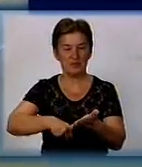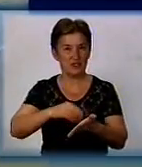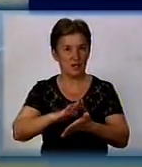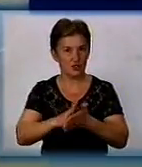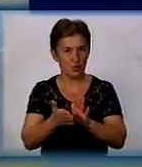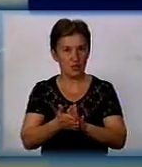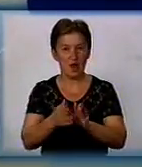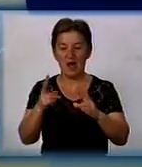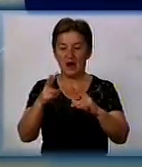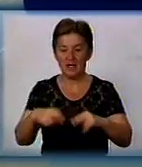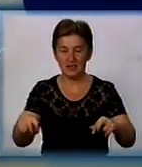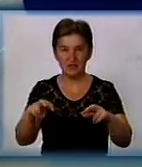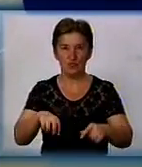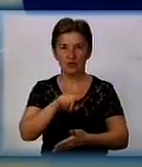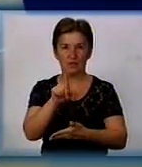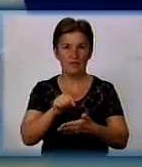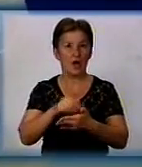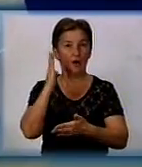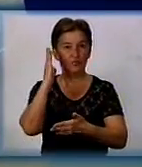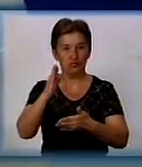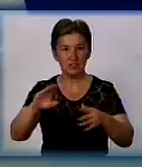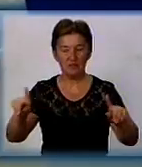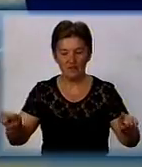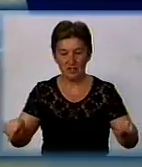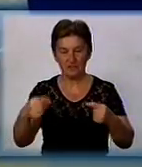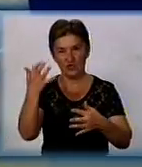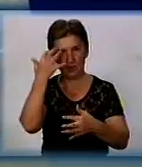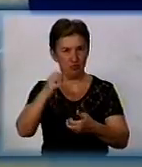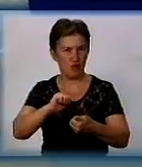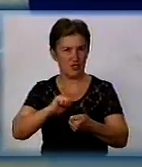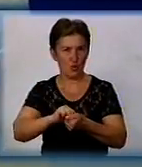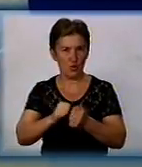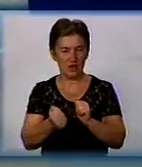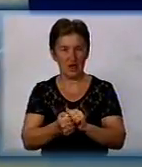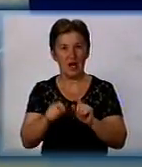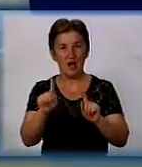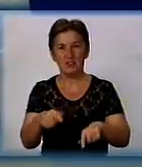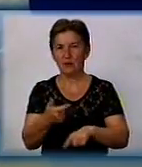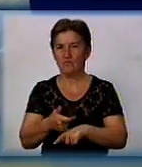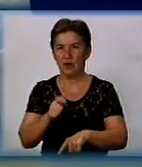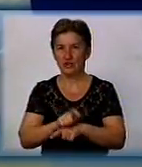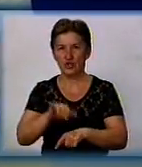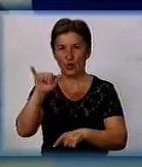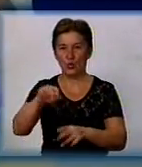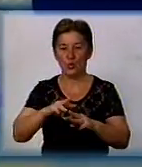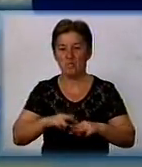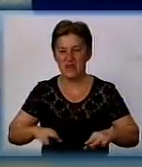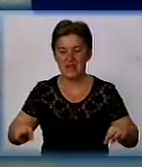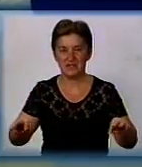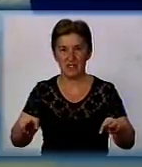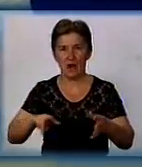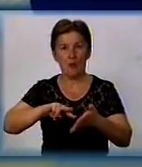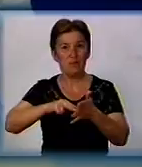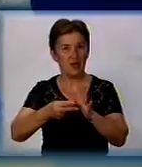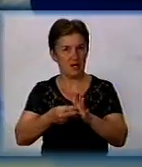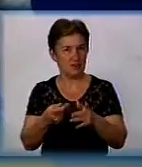Ми розмотруємо вопрос, і ми будемо розрождати буроугольний комплекс. Тим паче, у міністра плани такі, щоб здесь,